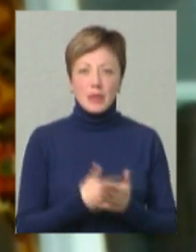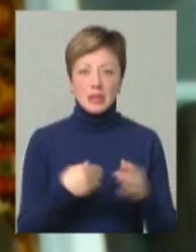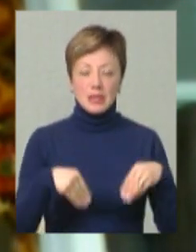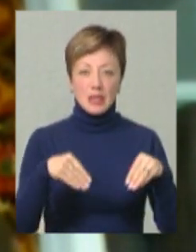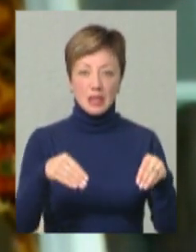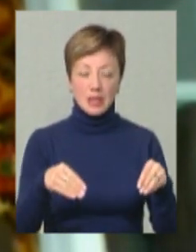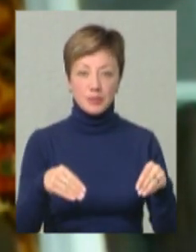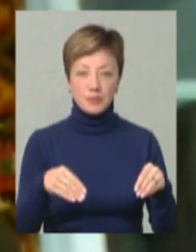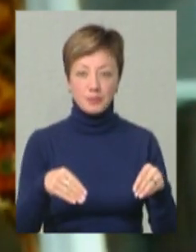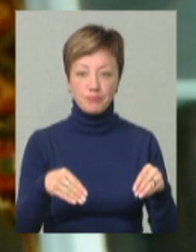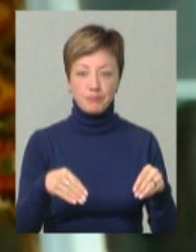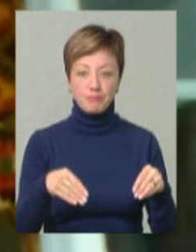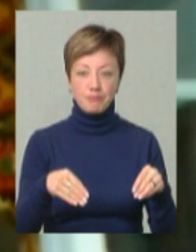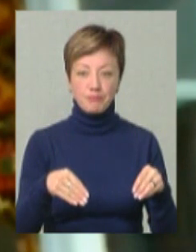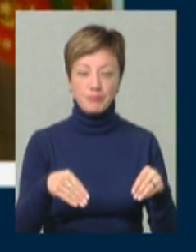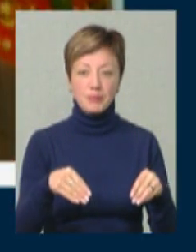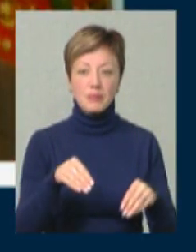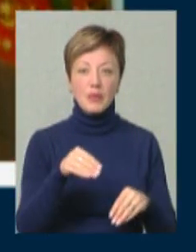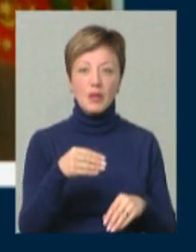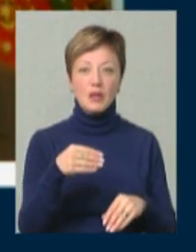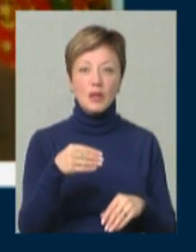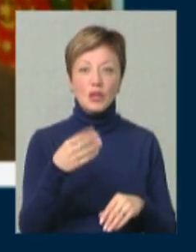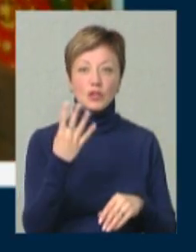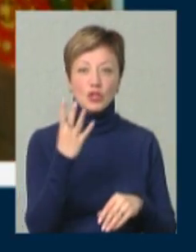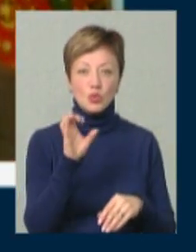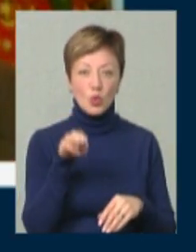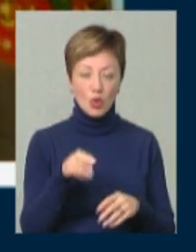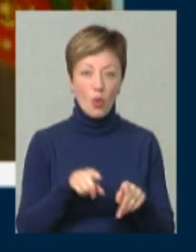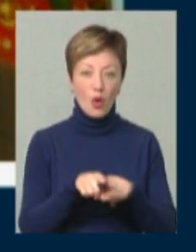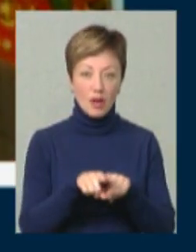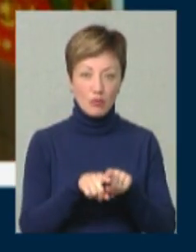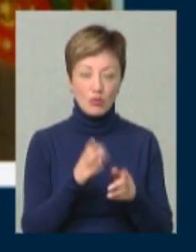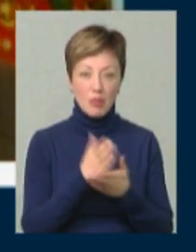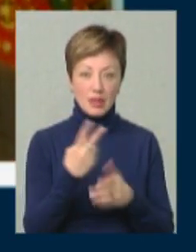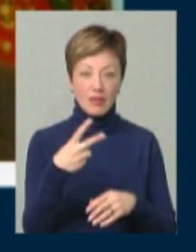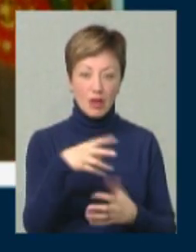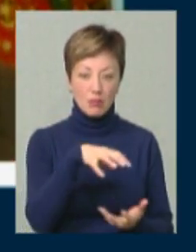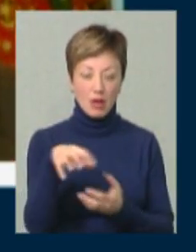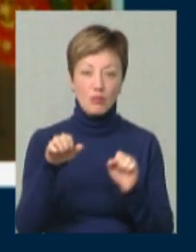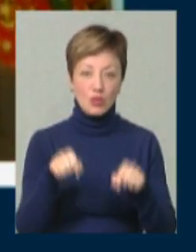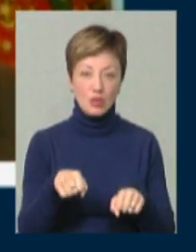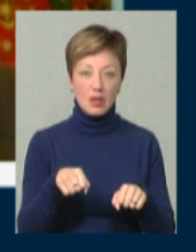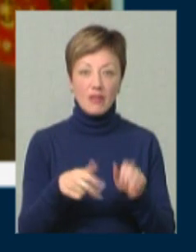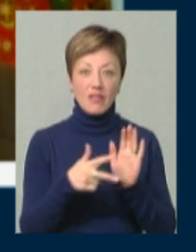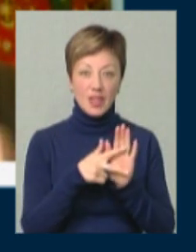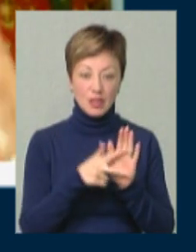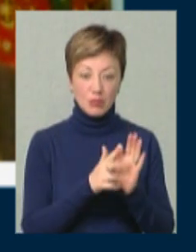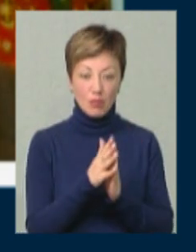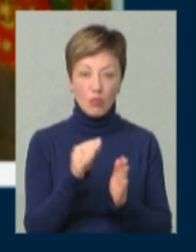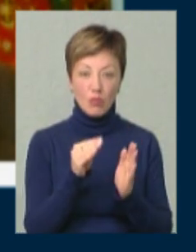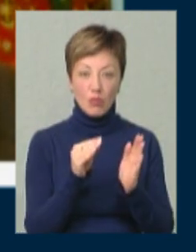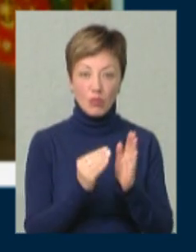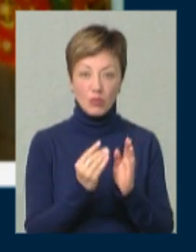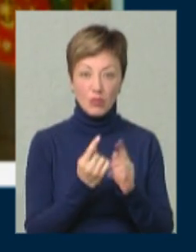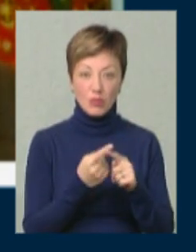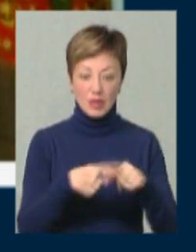садити там, не знаю, 4 сотки огірків, щоб мати 20 банок. Можна посадити 8 рослин, поставити